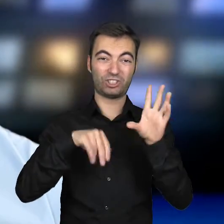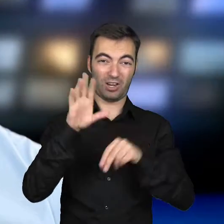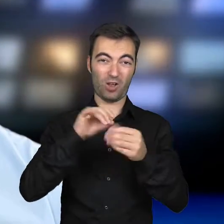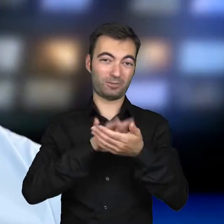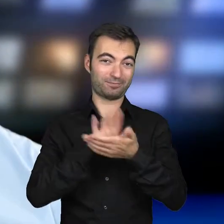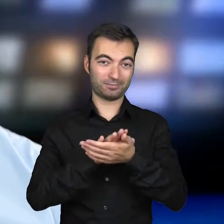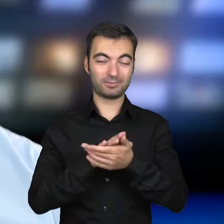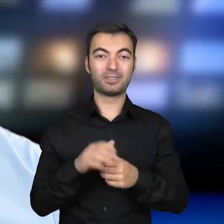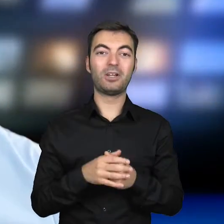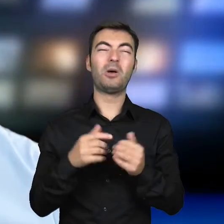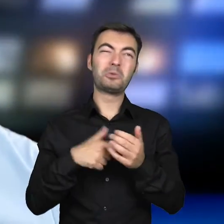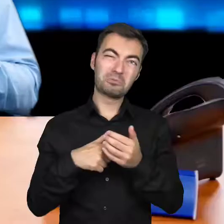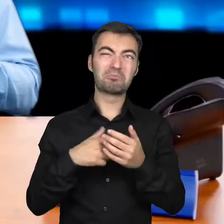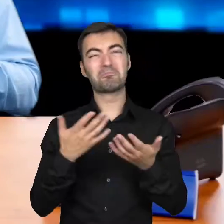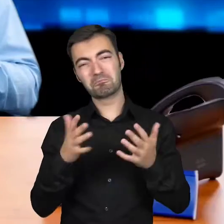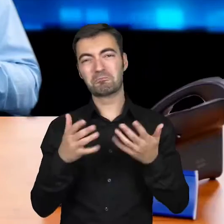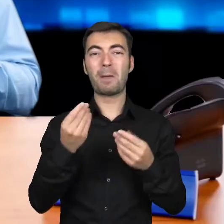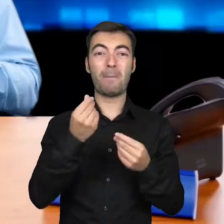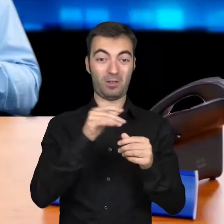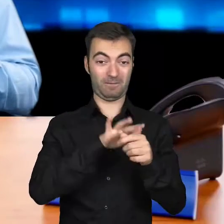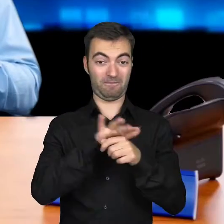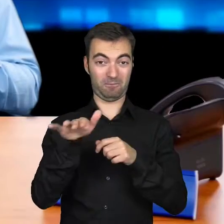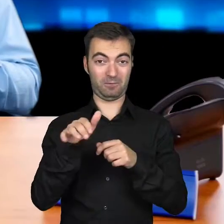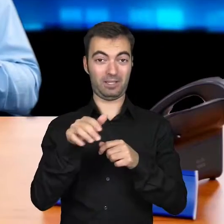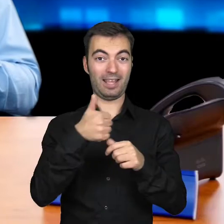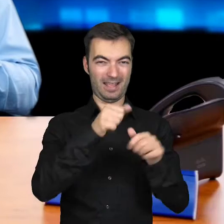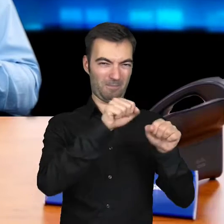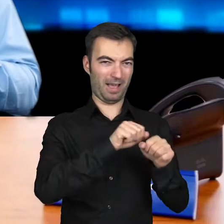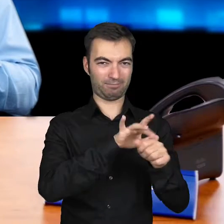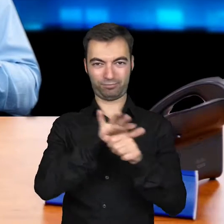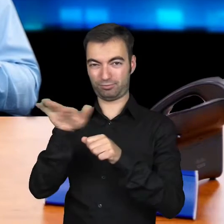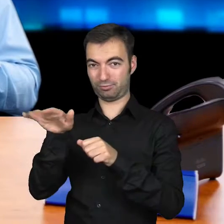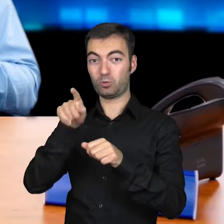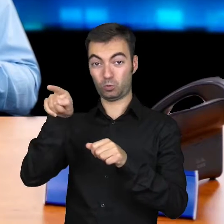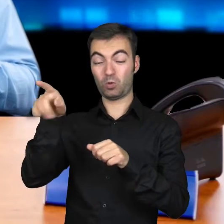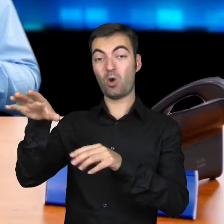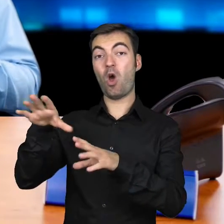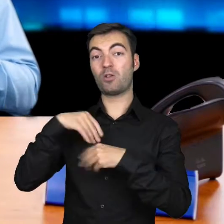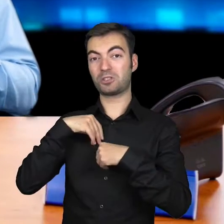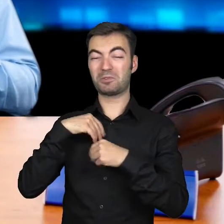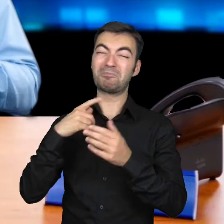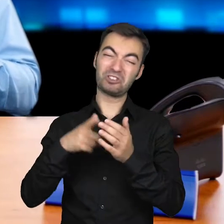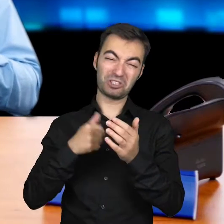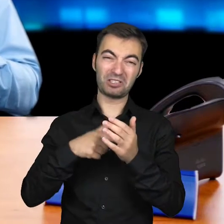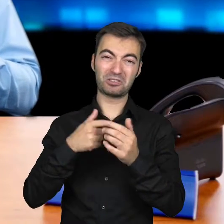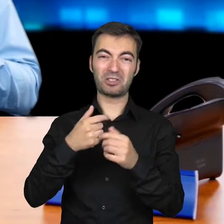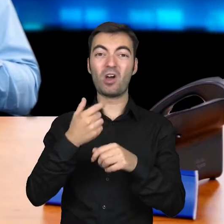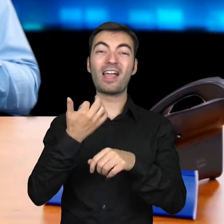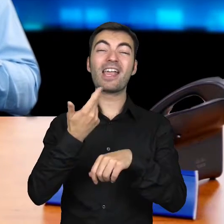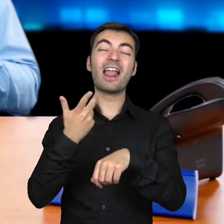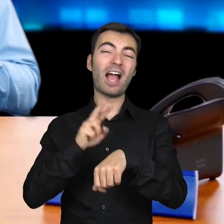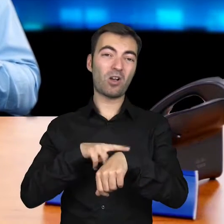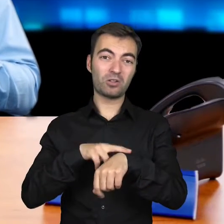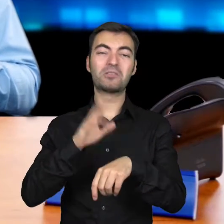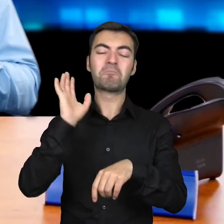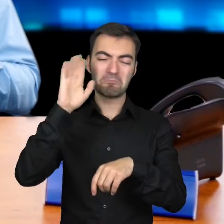bankom na zaksięgowanie operacji, co oznacza, że pieniądze wysłane z konta w jednym banku znajdą się na koncie w drugim najczęściej